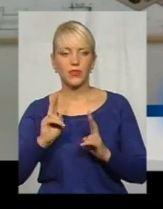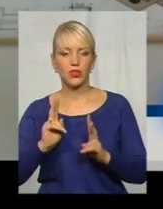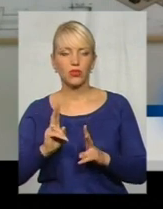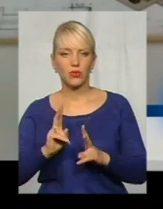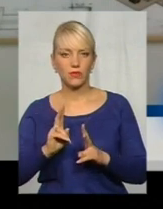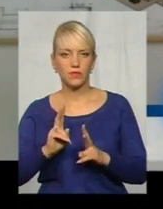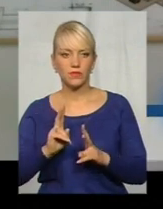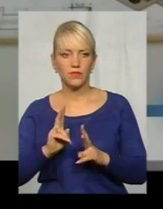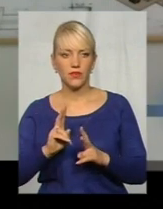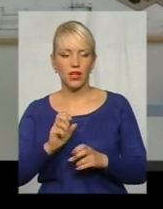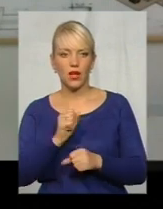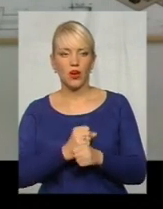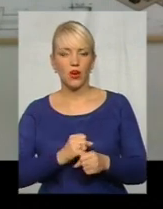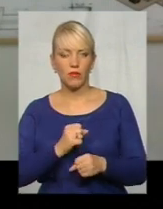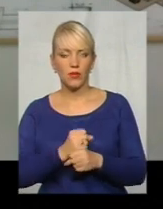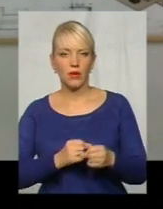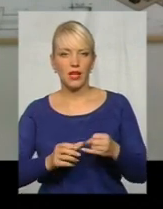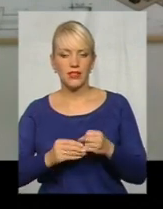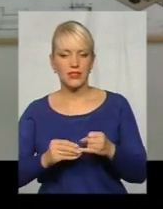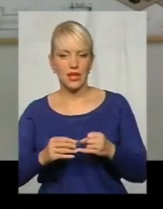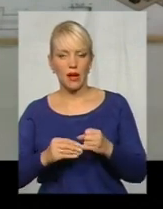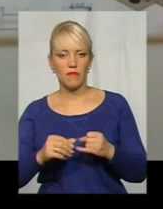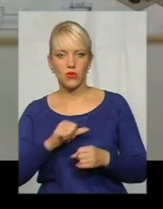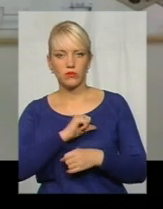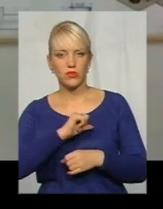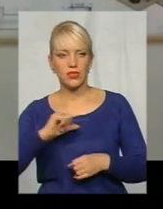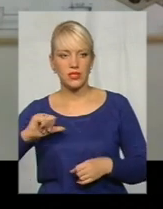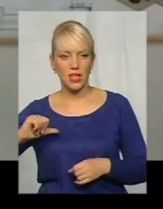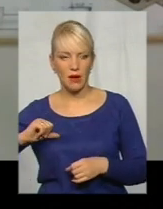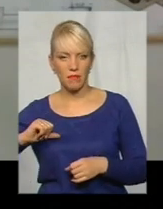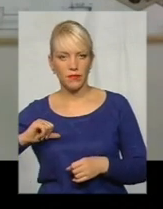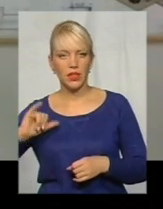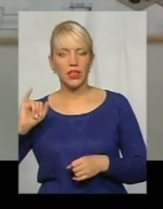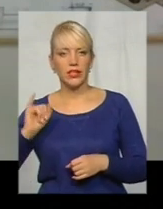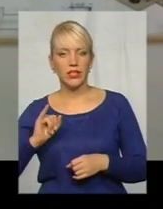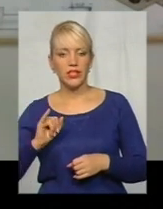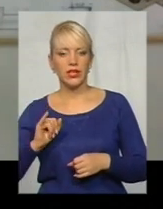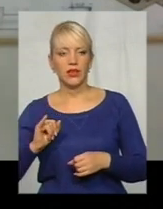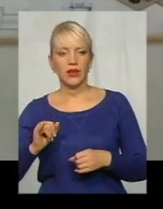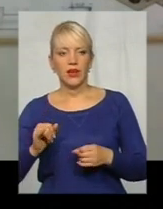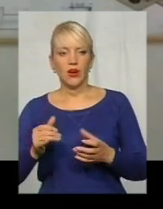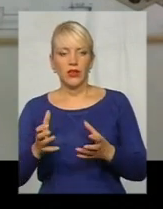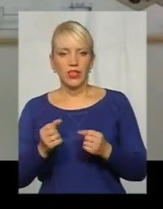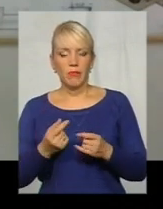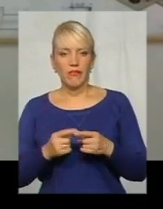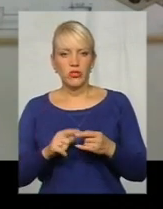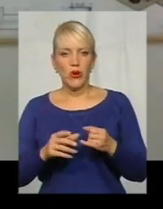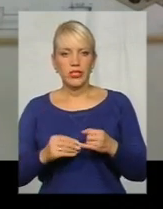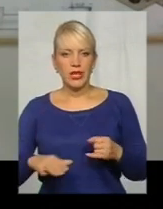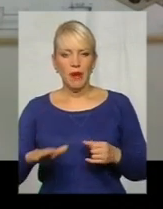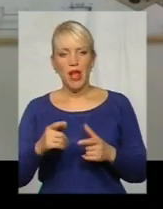котрий обробляє земельну ділянку безпосередньо сам і отримує цю земельну ділянку або в